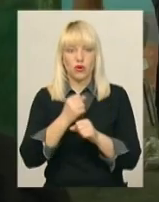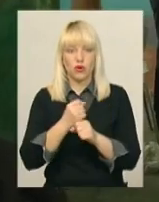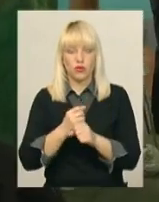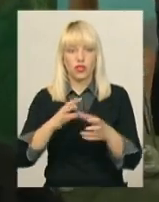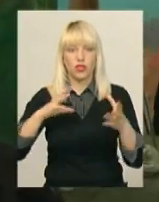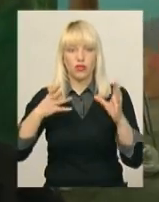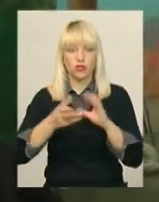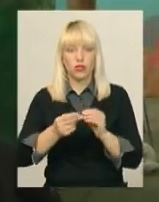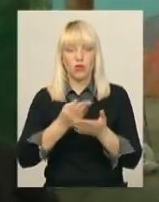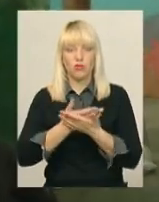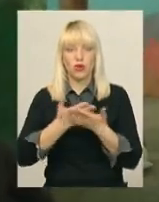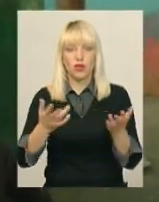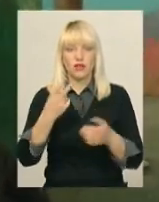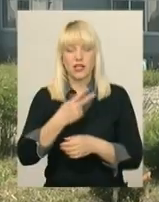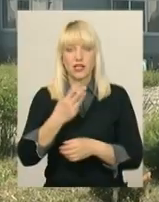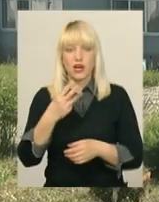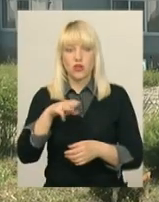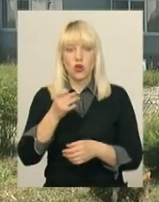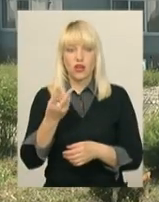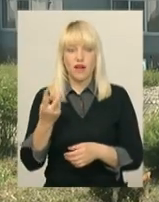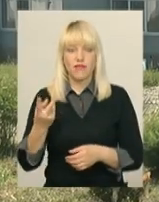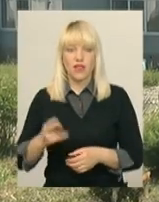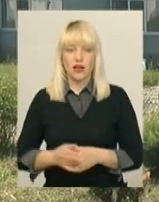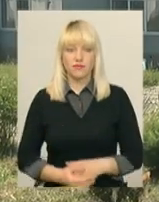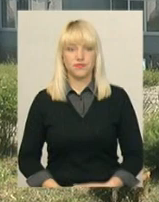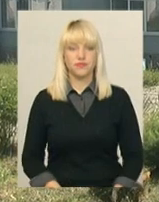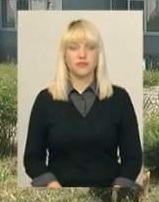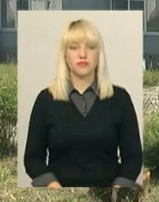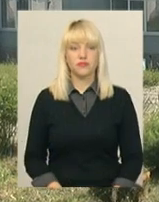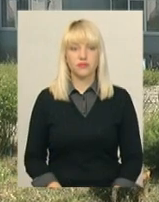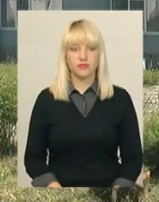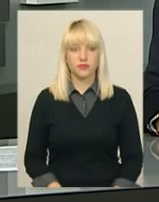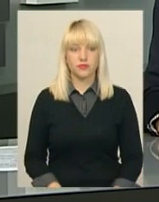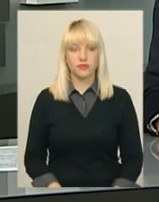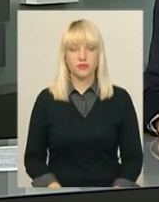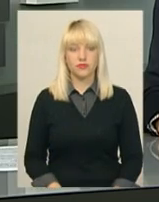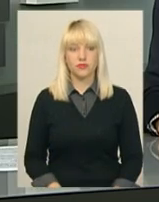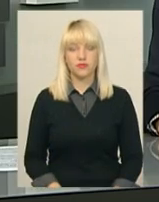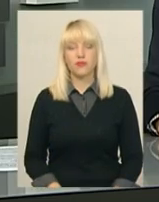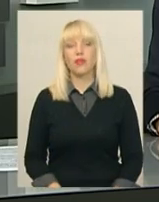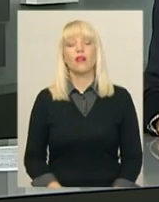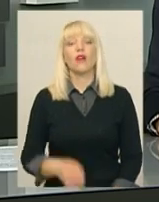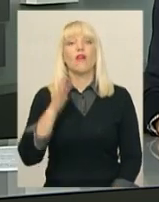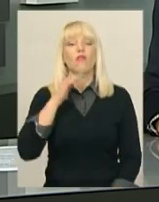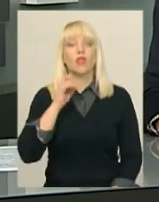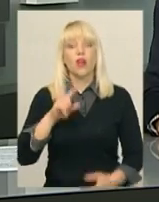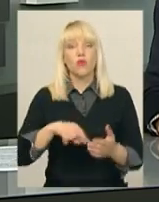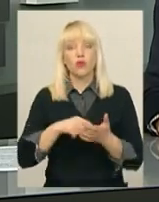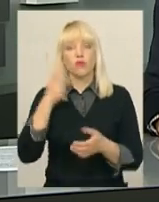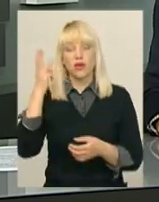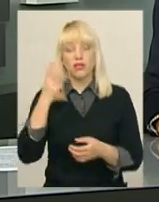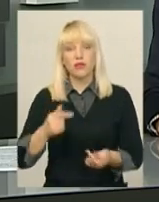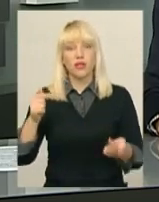оприлюднять 23 травня. Юрій Курочка, Віктор Кривий, Новини, Поділля, Центр. Вода у Хмельницькому наразі